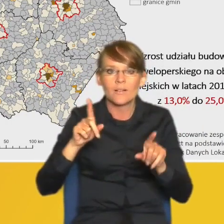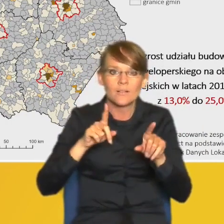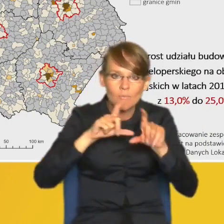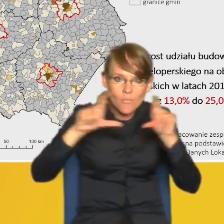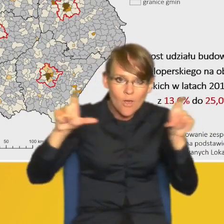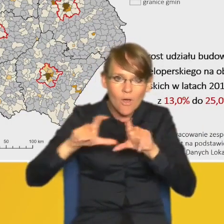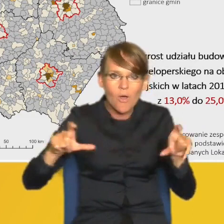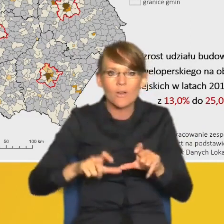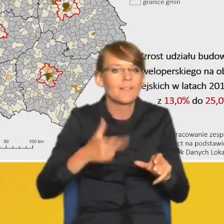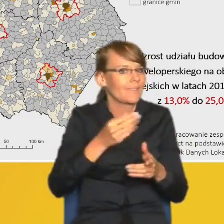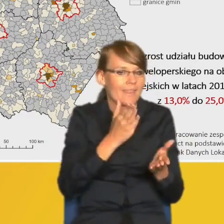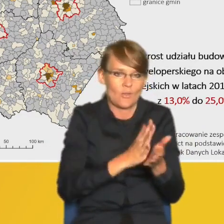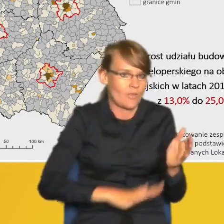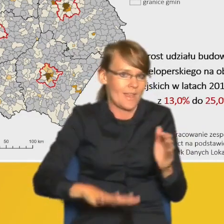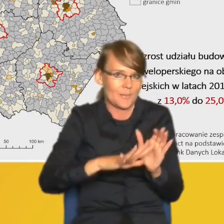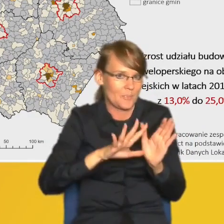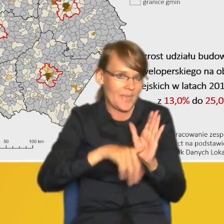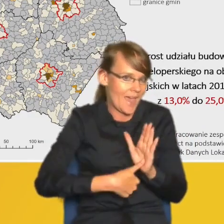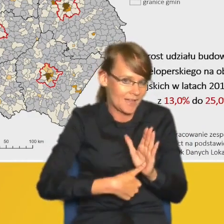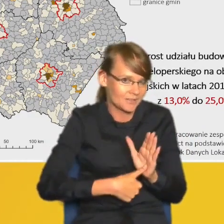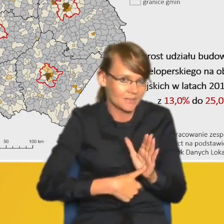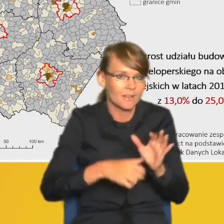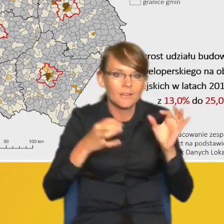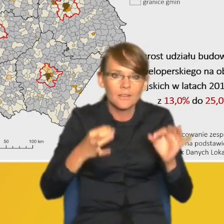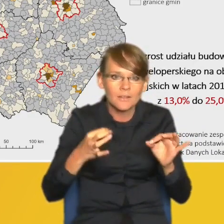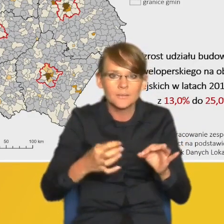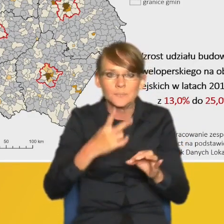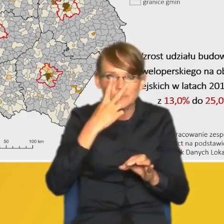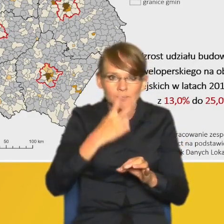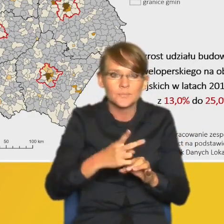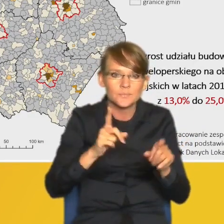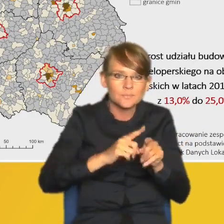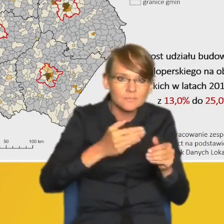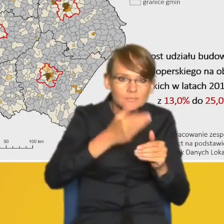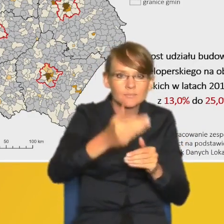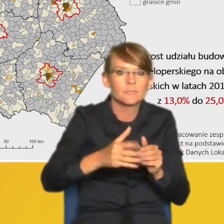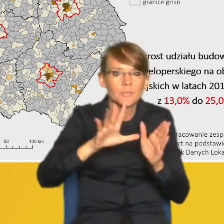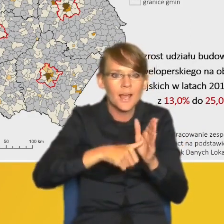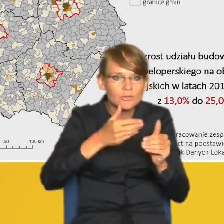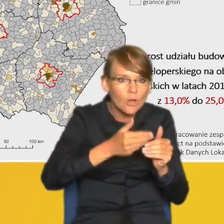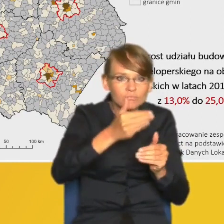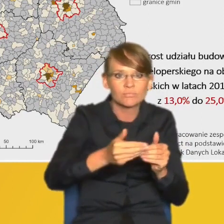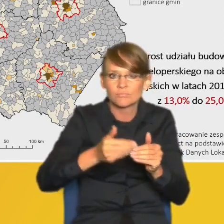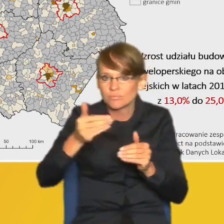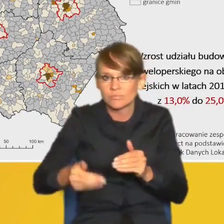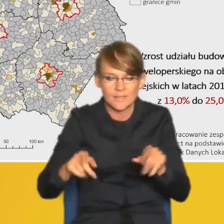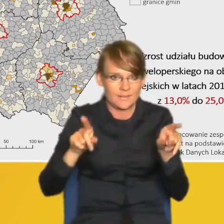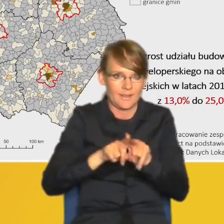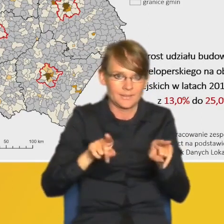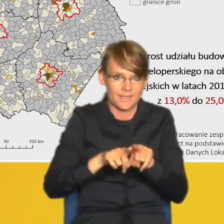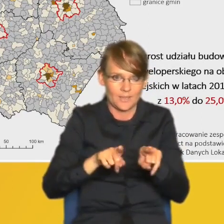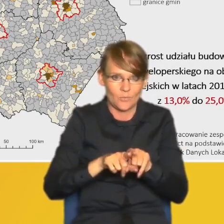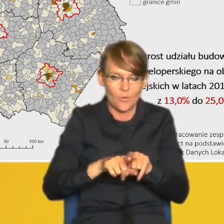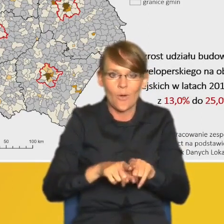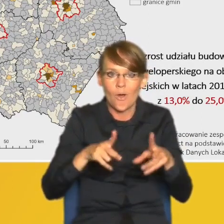wykracza poza granice miast i w coraz większym stopniu koncentruje się w strefie podmiejskiej. W ciągu